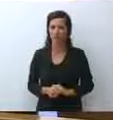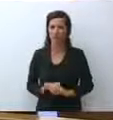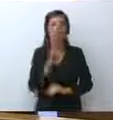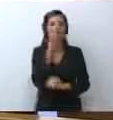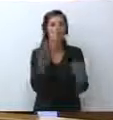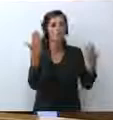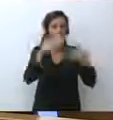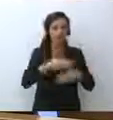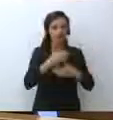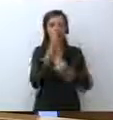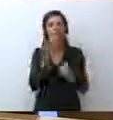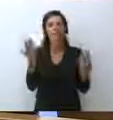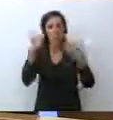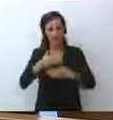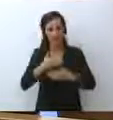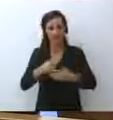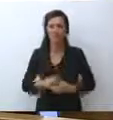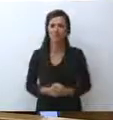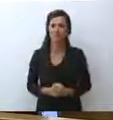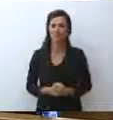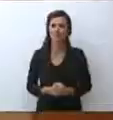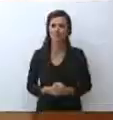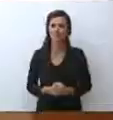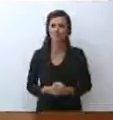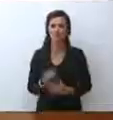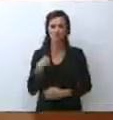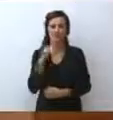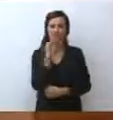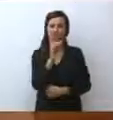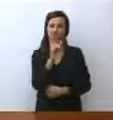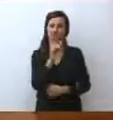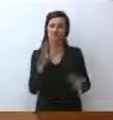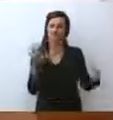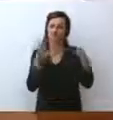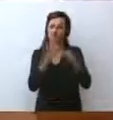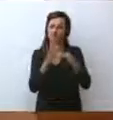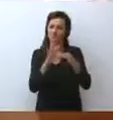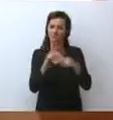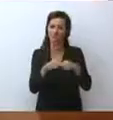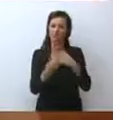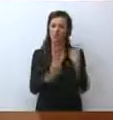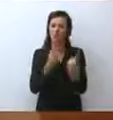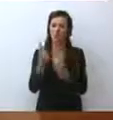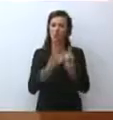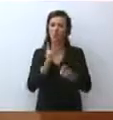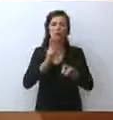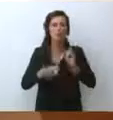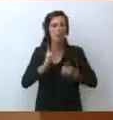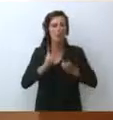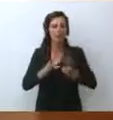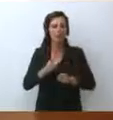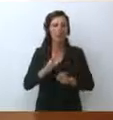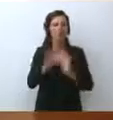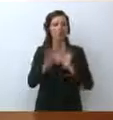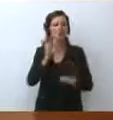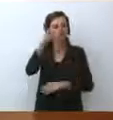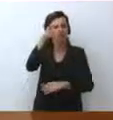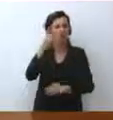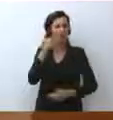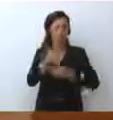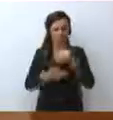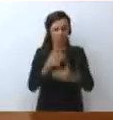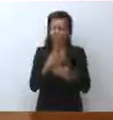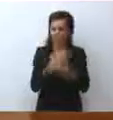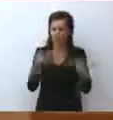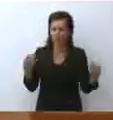Buonasera, buonasera. Le volevo chiedere questo. La riporto un attimo alle questioni politiche. Lei dice che il Governo va avanti, nonostante tutto.